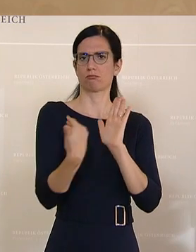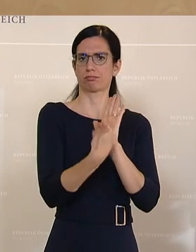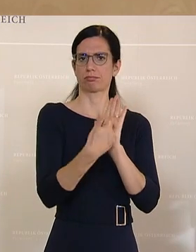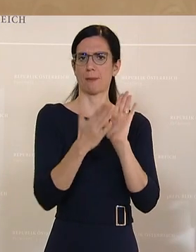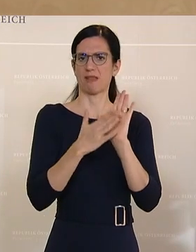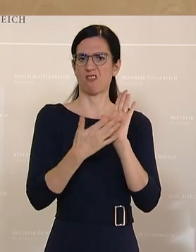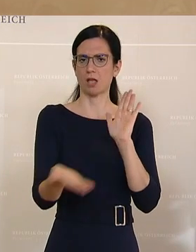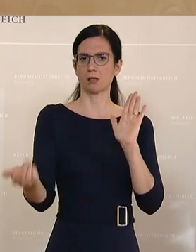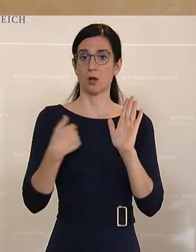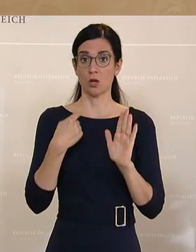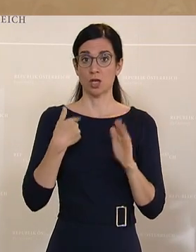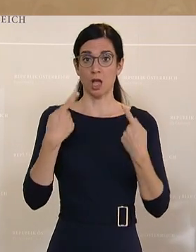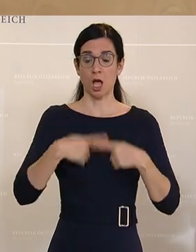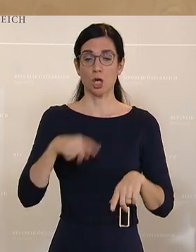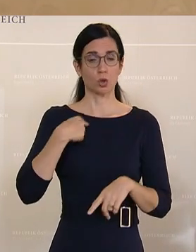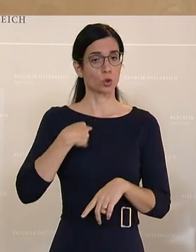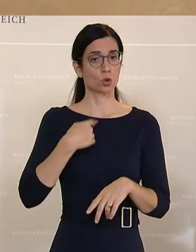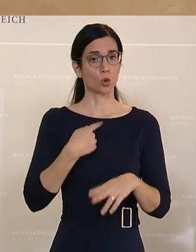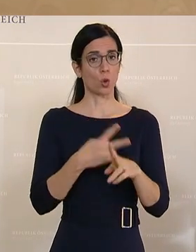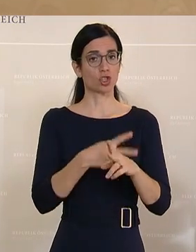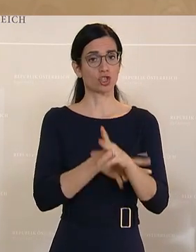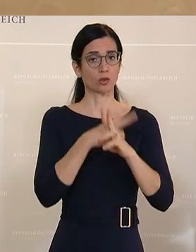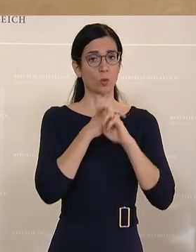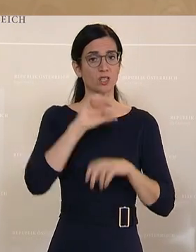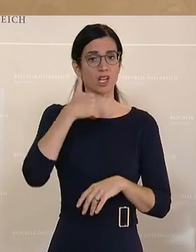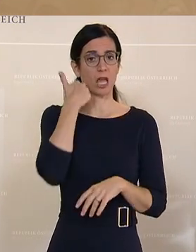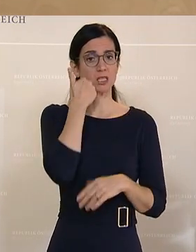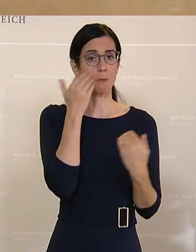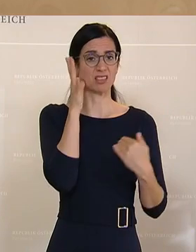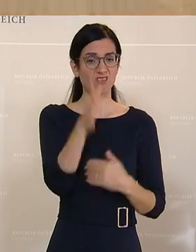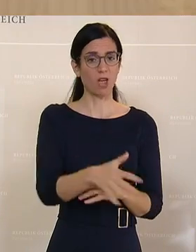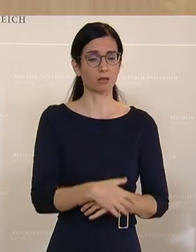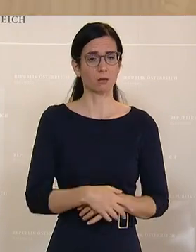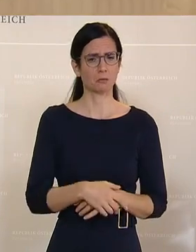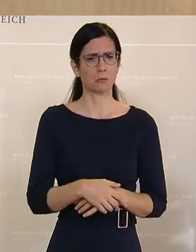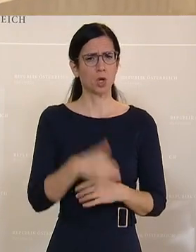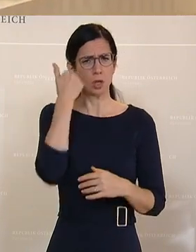dafür, dass das der erste Mann im Staat wird? Erklären Sie mir das bitte. Alle Parteien.